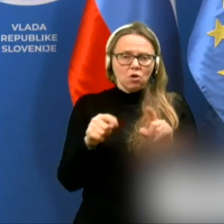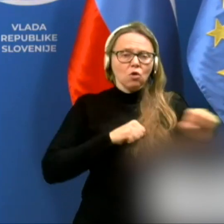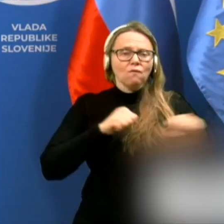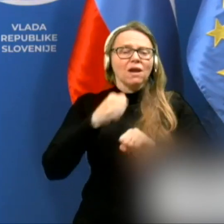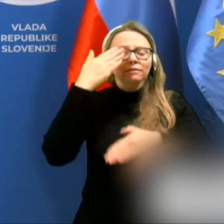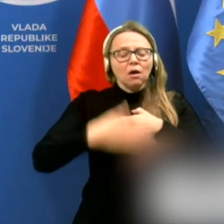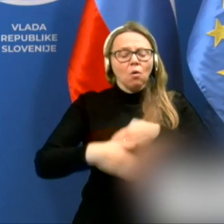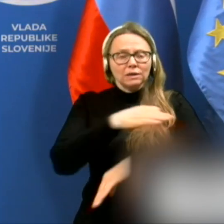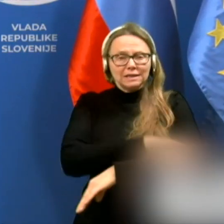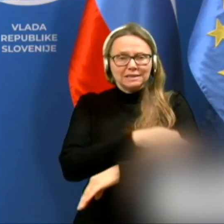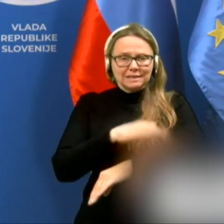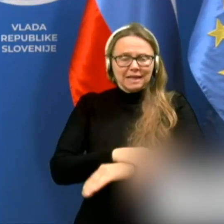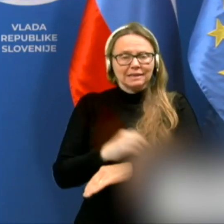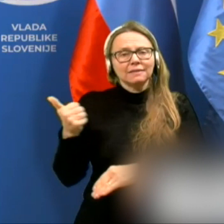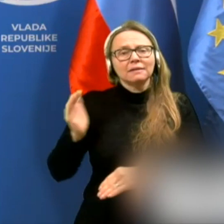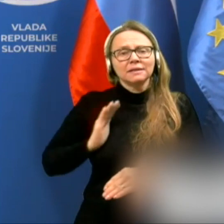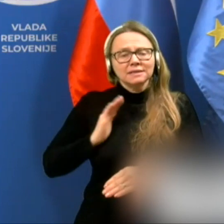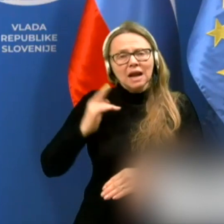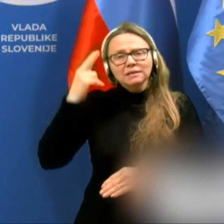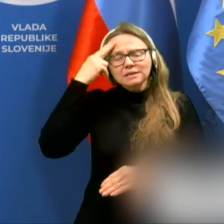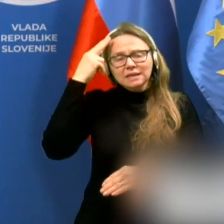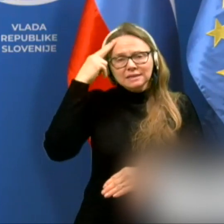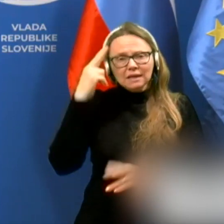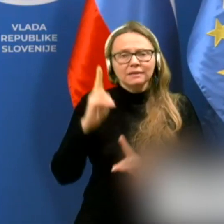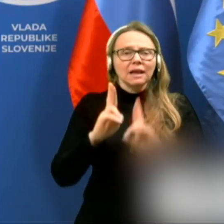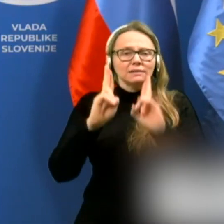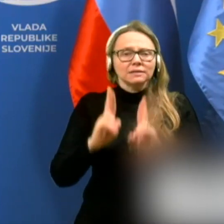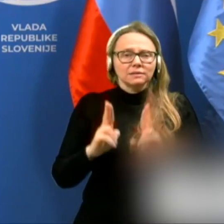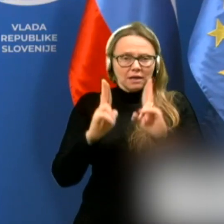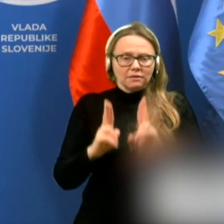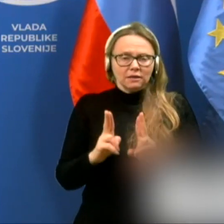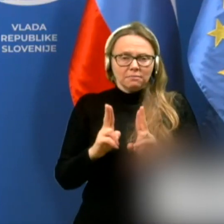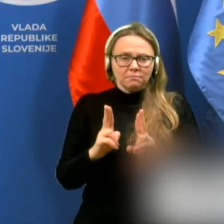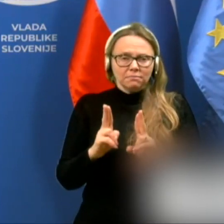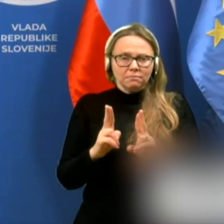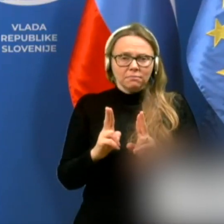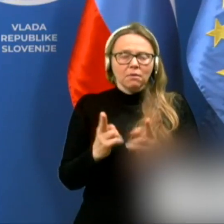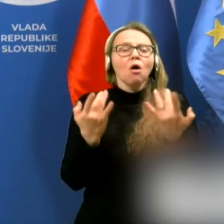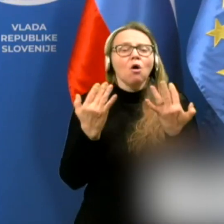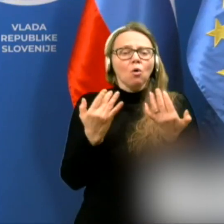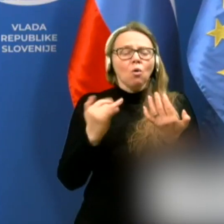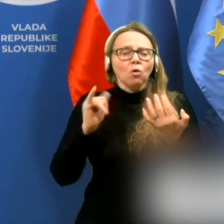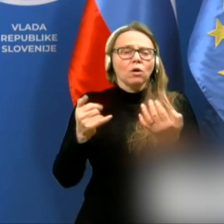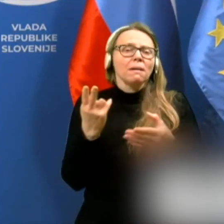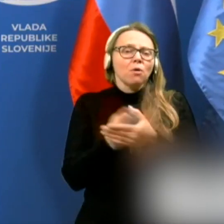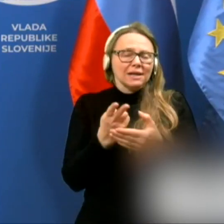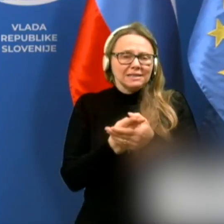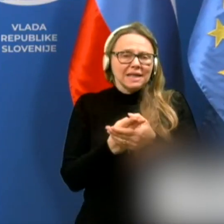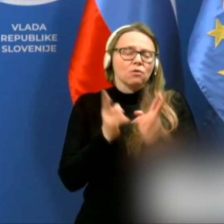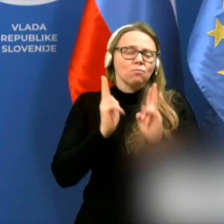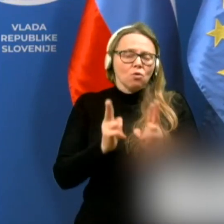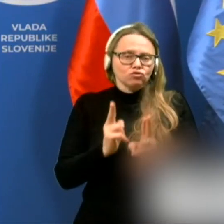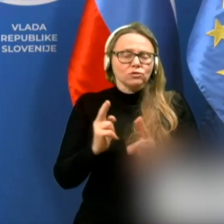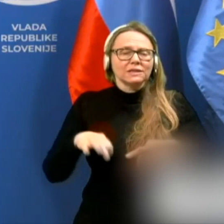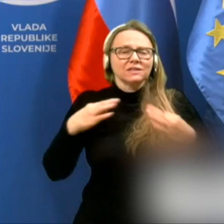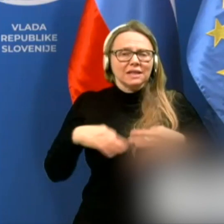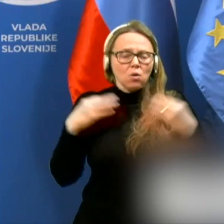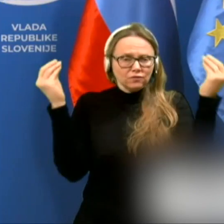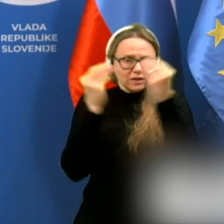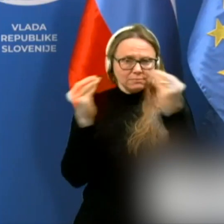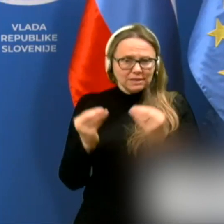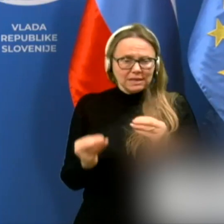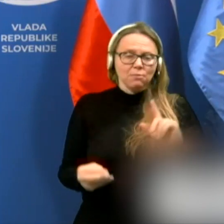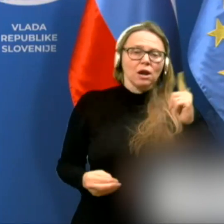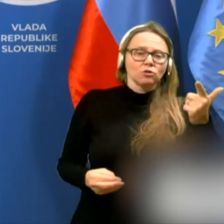se je konec tedna na eni strani seznanila stanjem kapacitet in rezerv v zdravstvenem sistemu, na drugi